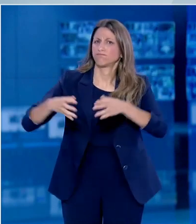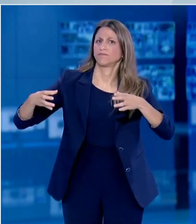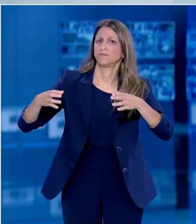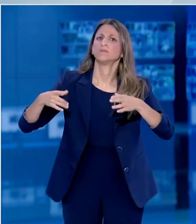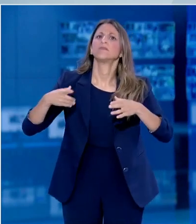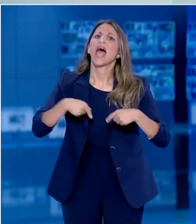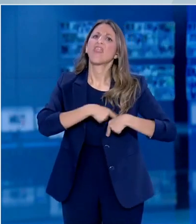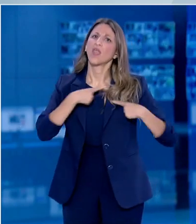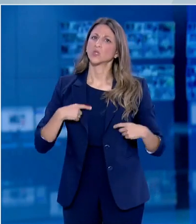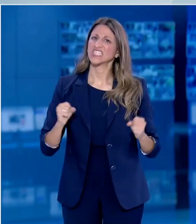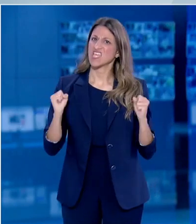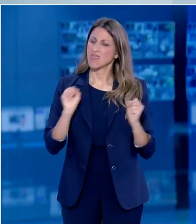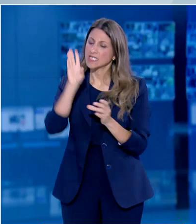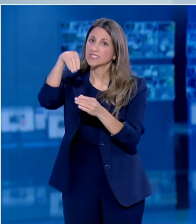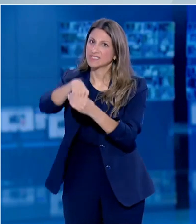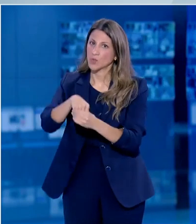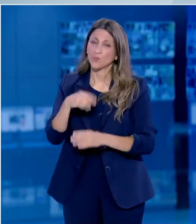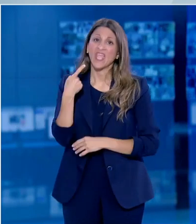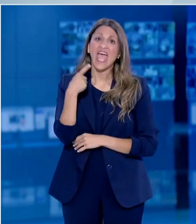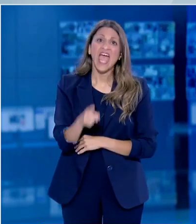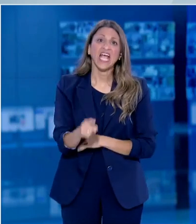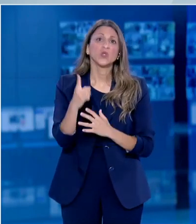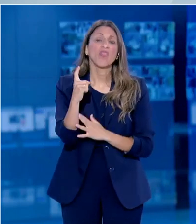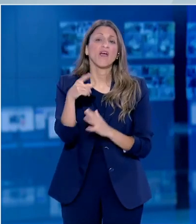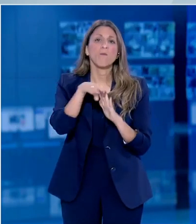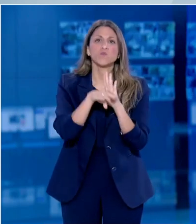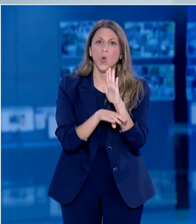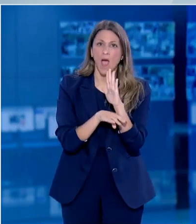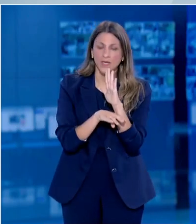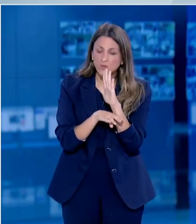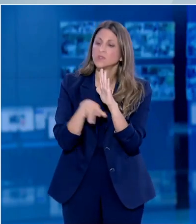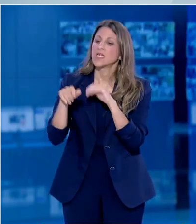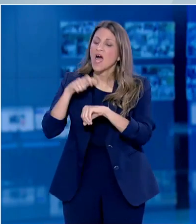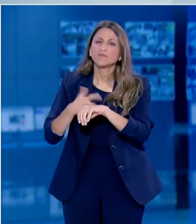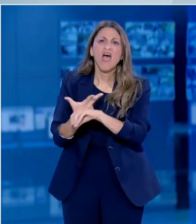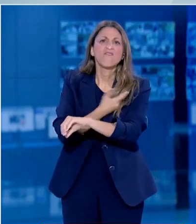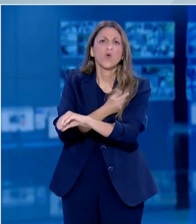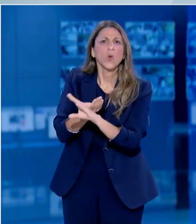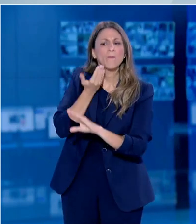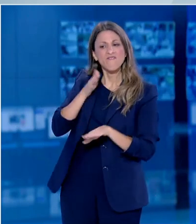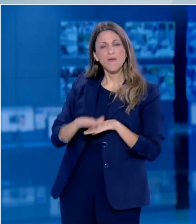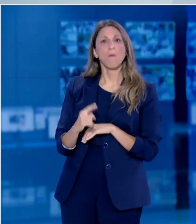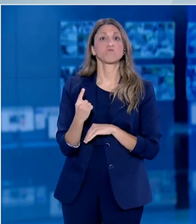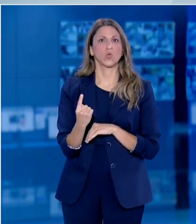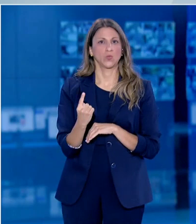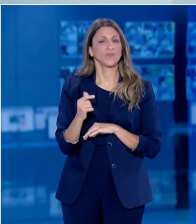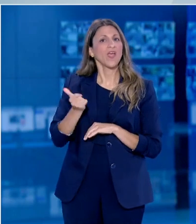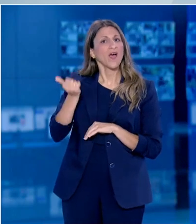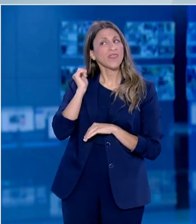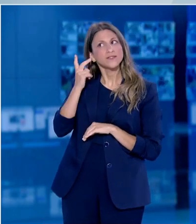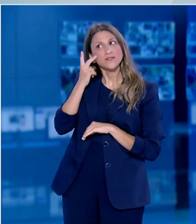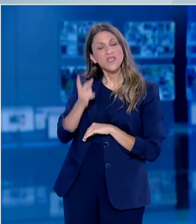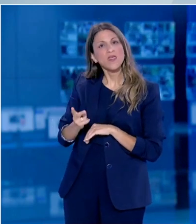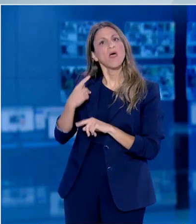εθελοντών. Άλλα 110 προγράμματα ανάπτυξης εμβολίων είναι στο προκλινικό επίπεδο έρευνας. Εχθές ανακοινώθηκαν θετικά